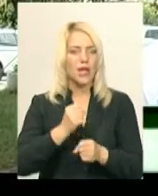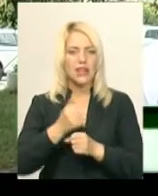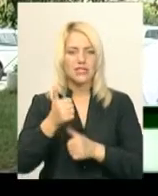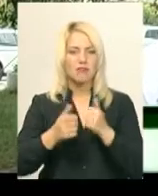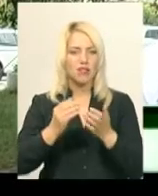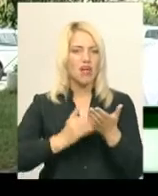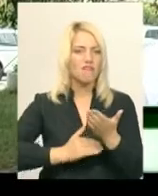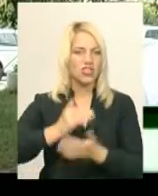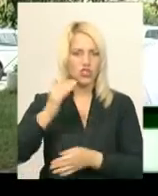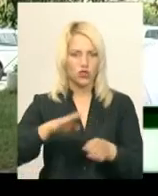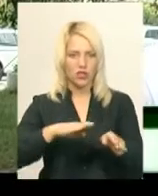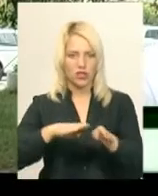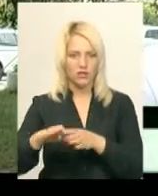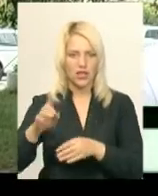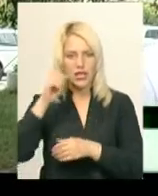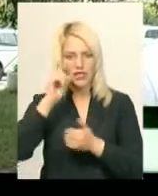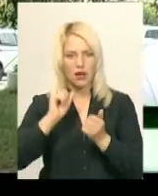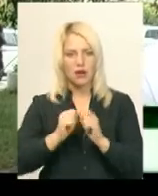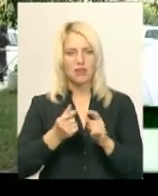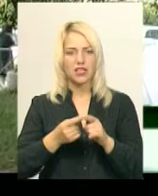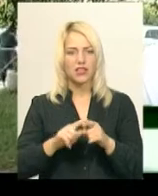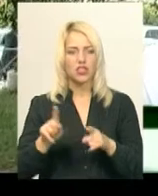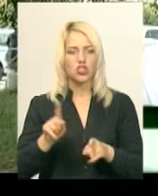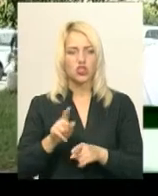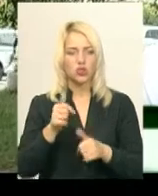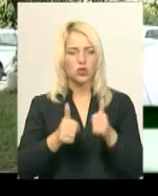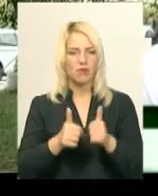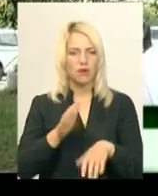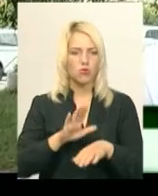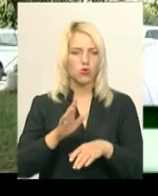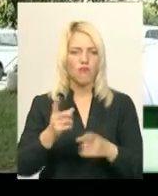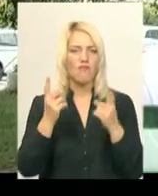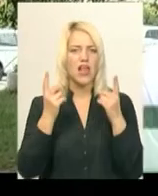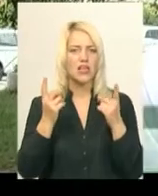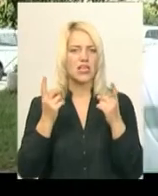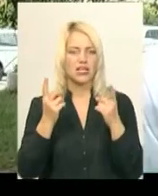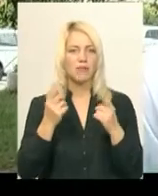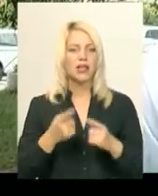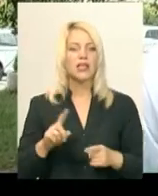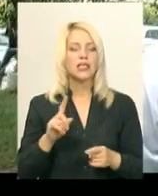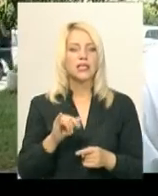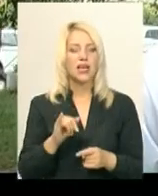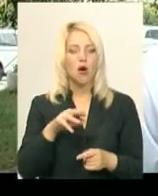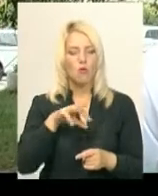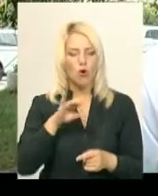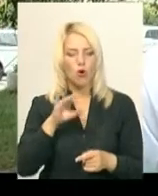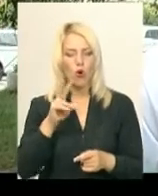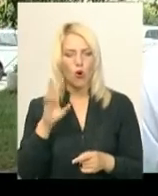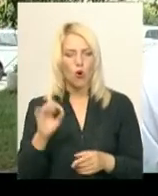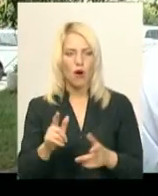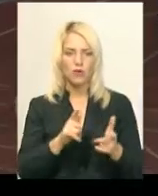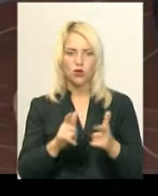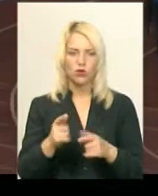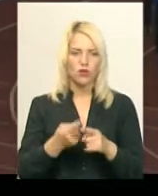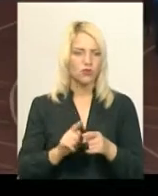І запам'ятувалося те, що саме суперництво було дуже великим. І саме Марокко підготувалося до цього саме